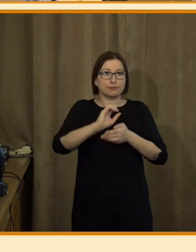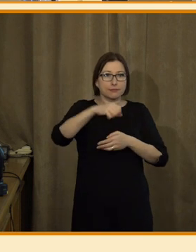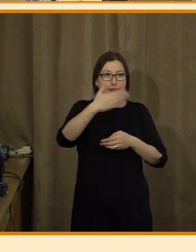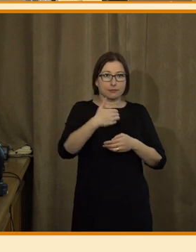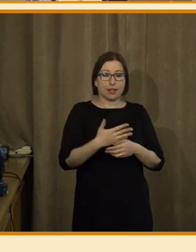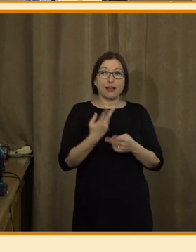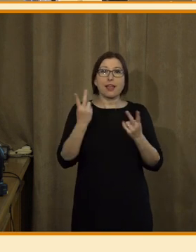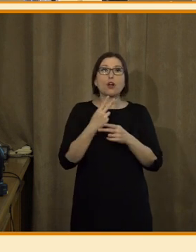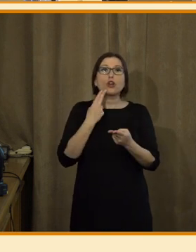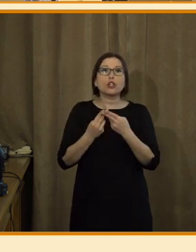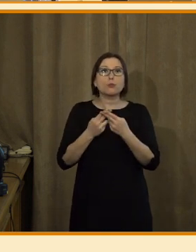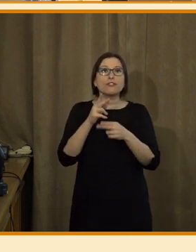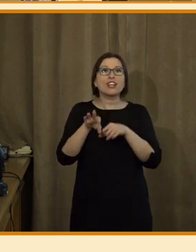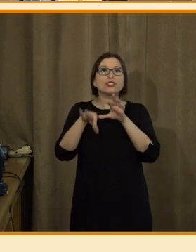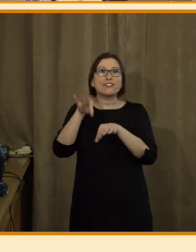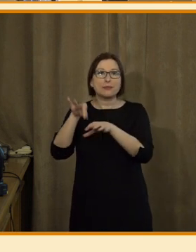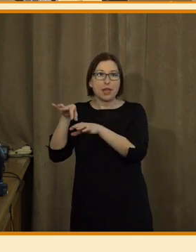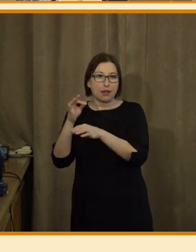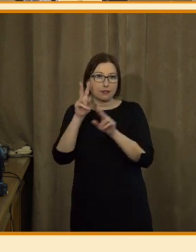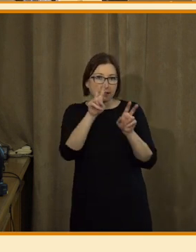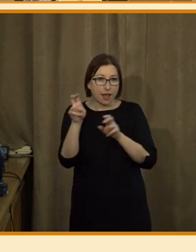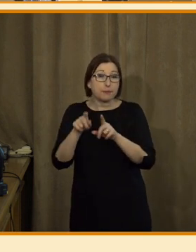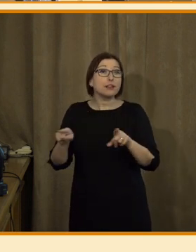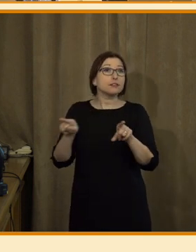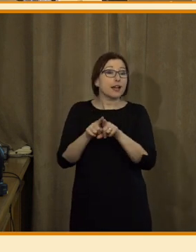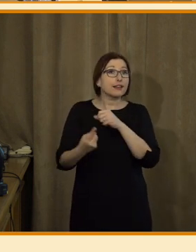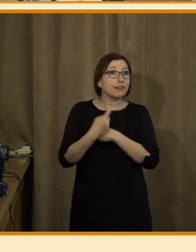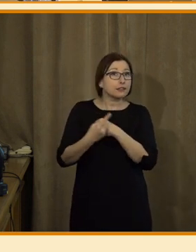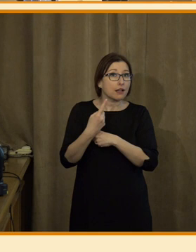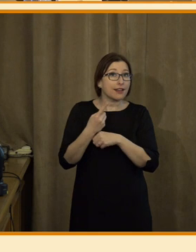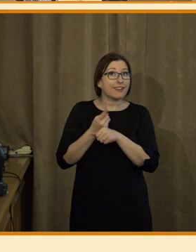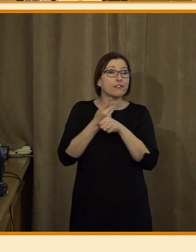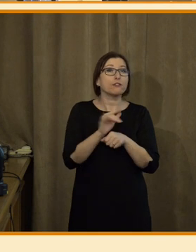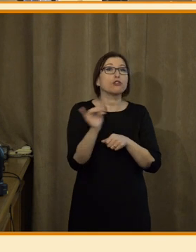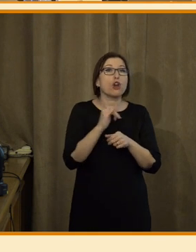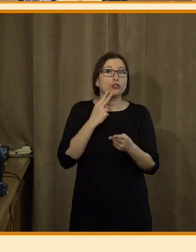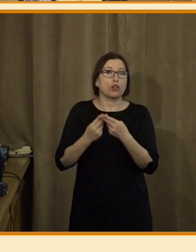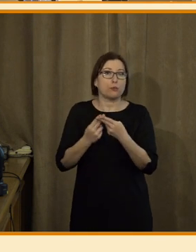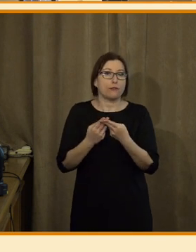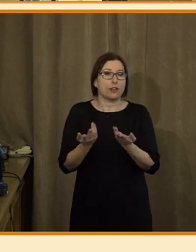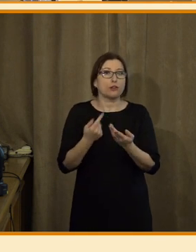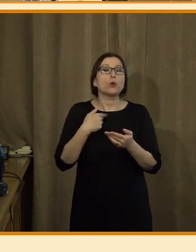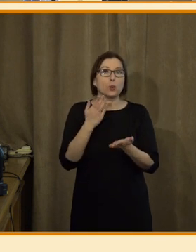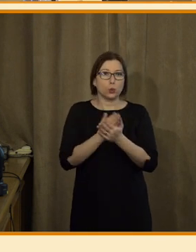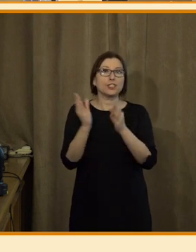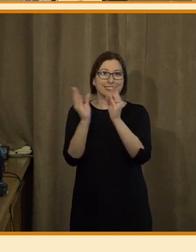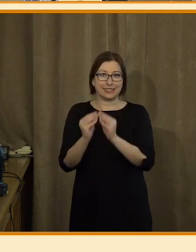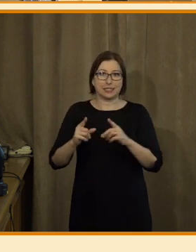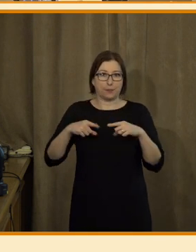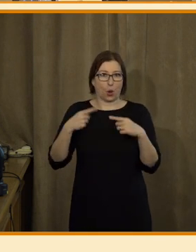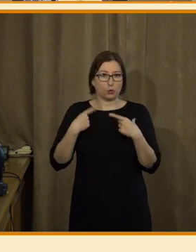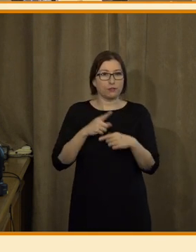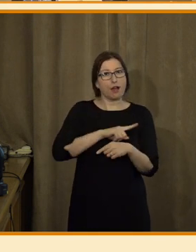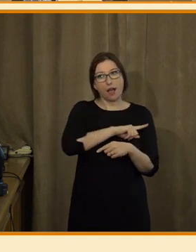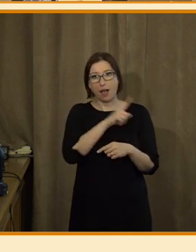za ten výběr a za ten následek, ale i za všechno, co se děje od prvotní chvíle, kdy začnete používat ten systém, až do